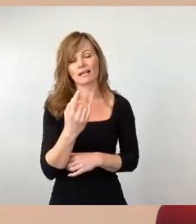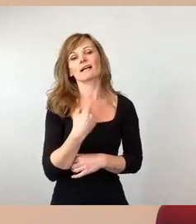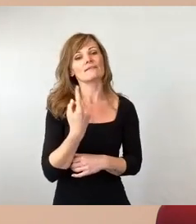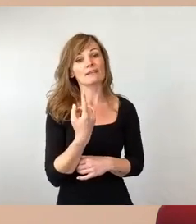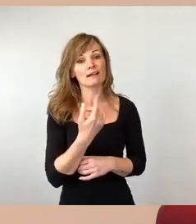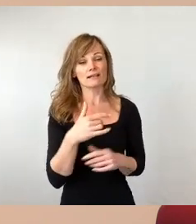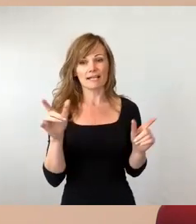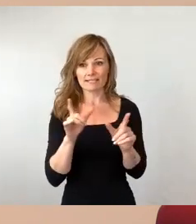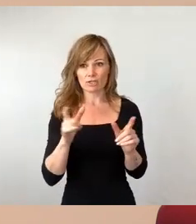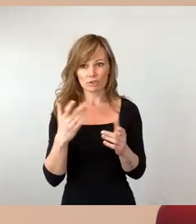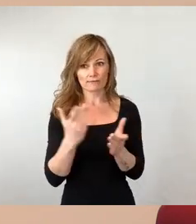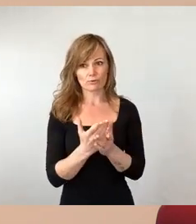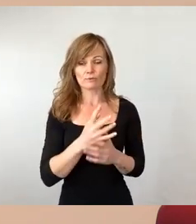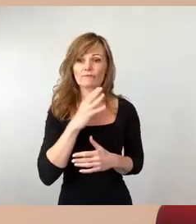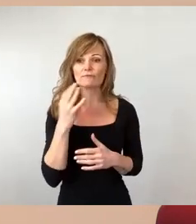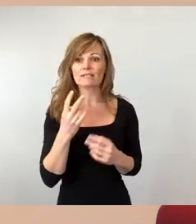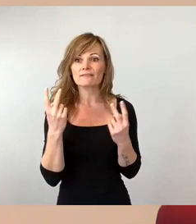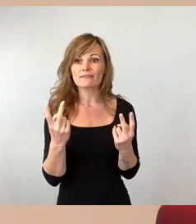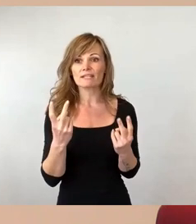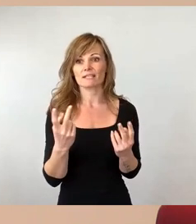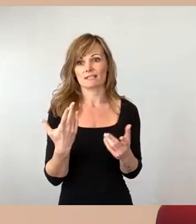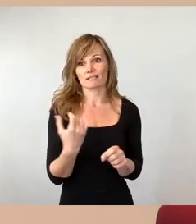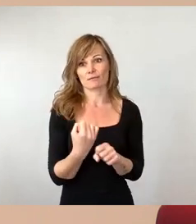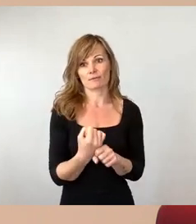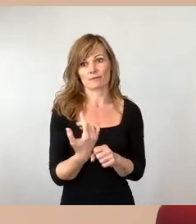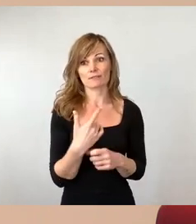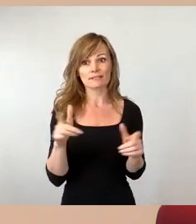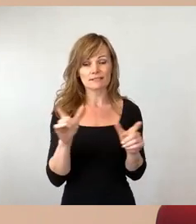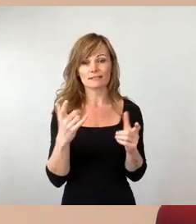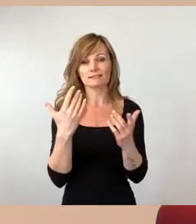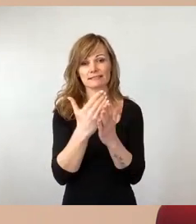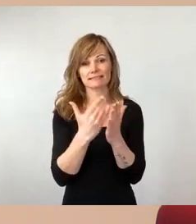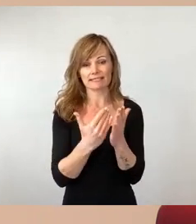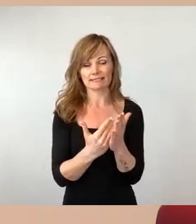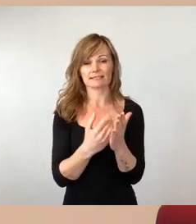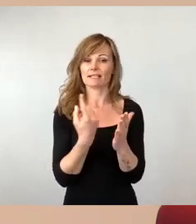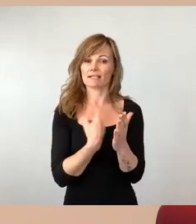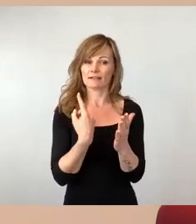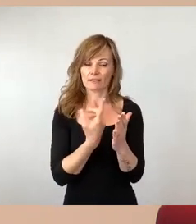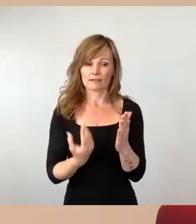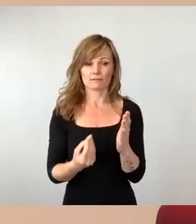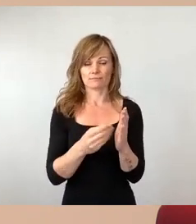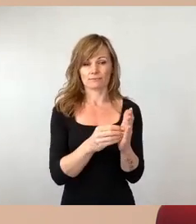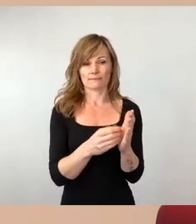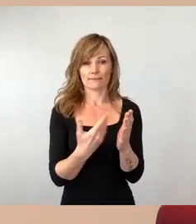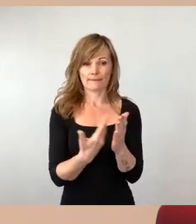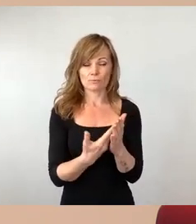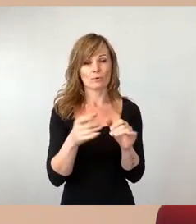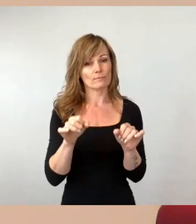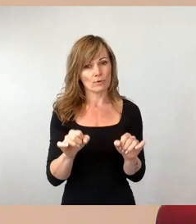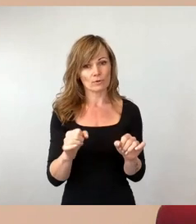weil wir haben Gesetze geschaffen, die es Menschen ermöglichen, bei uns weitaus schneller auf den